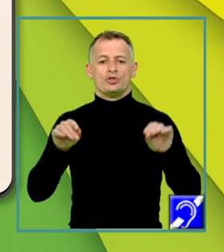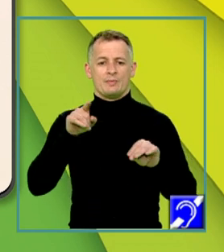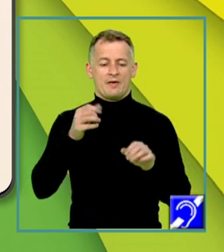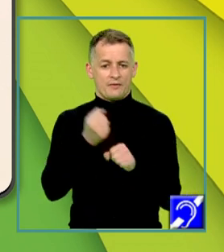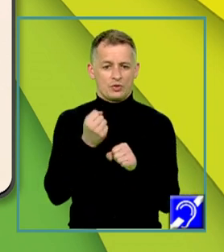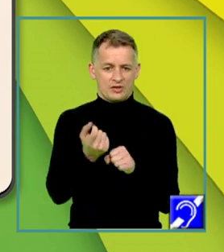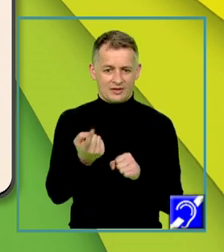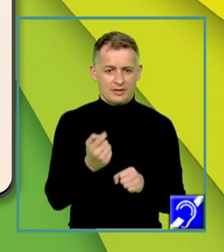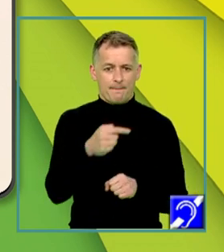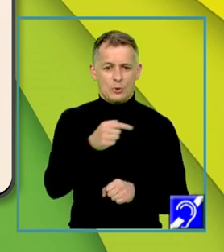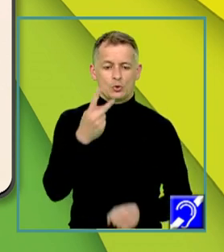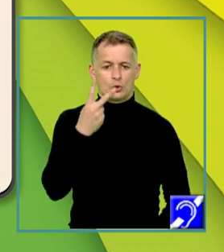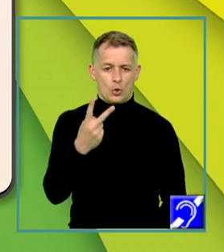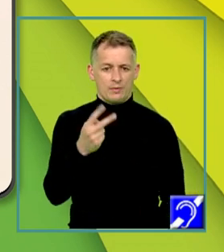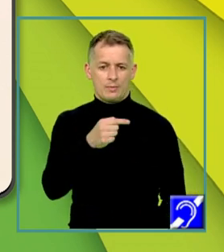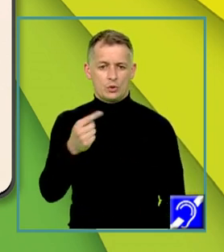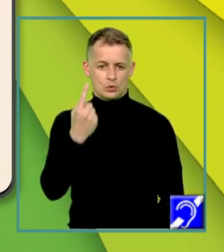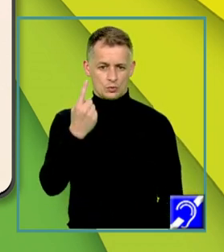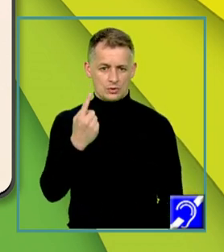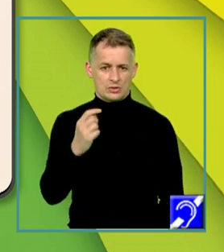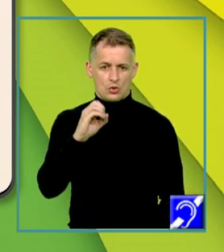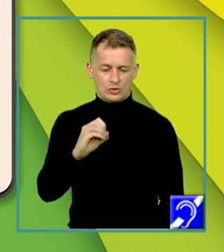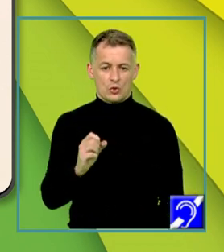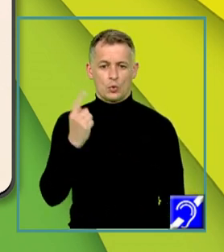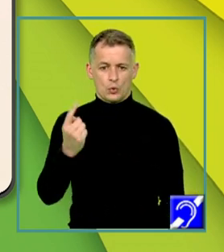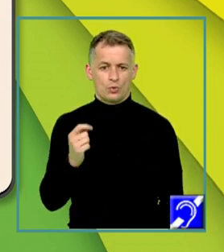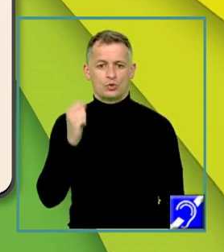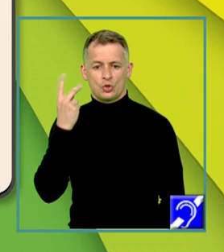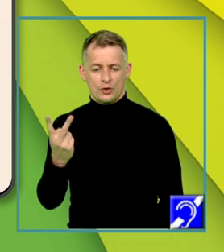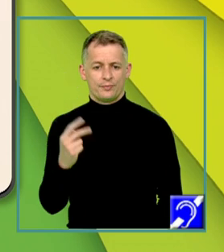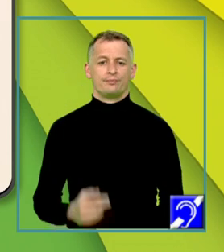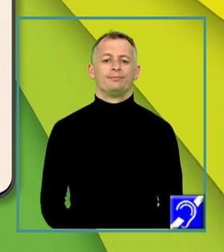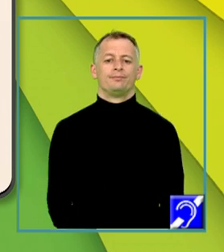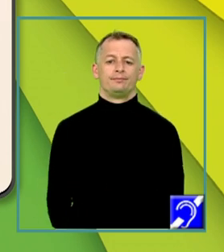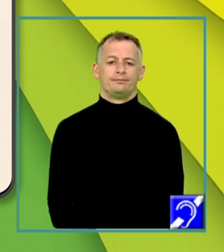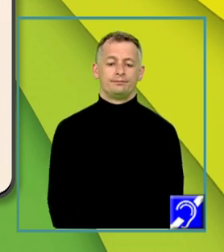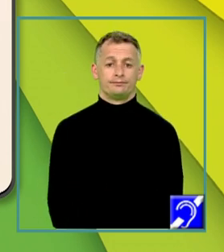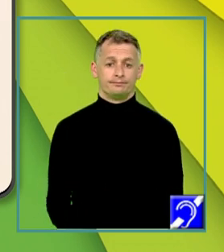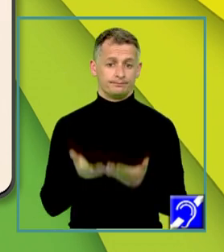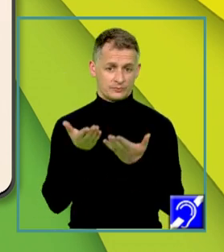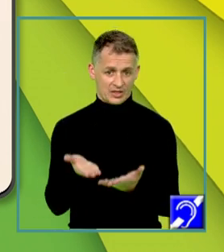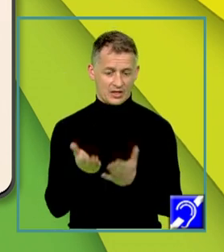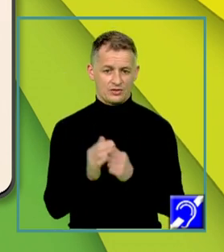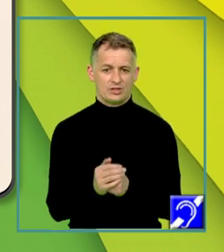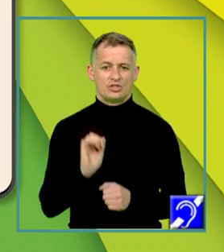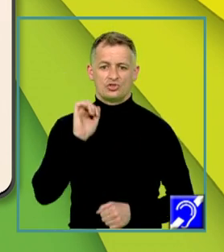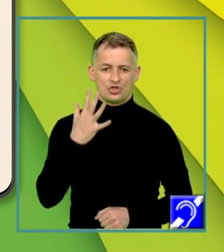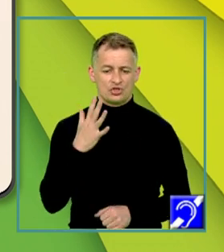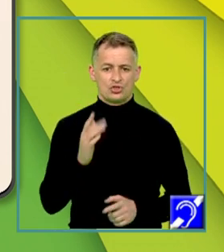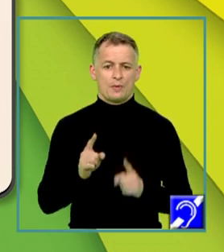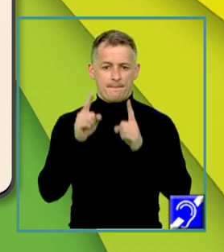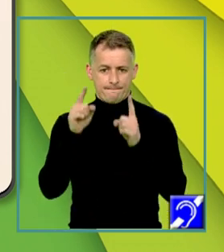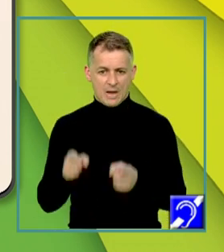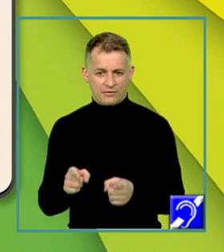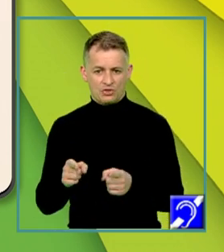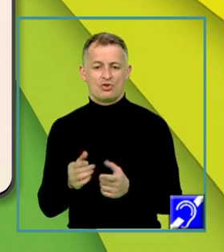din minus 2, minus 1, 0, 1 și 2. Deci, sunt 5 matrice care